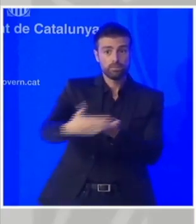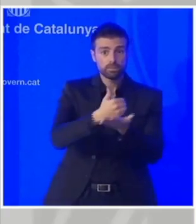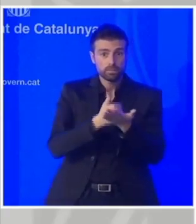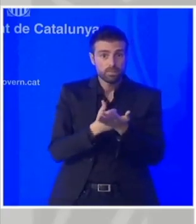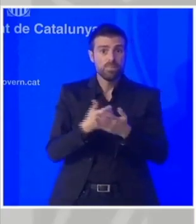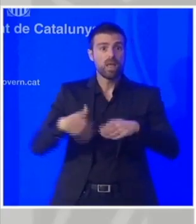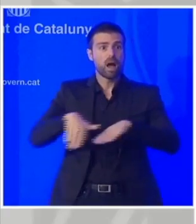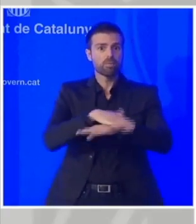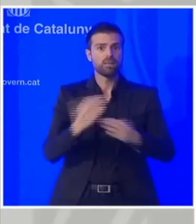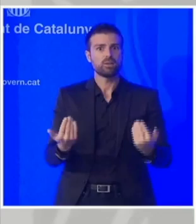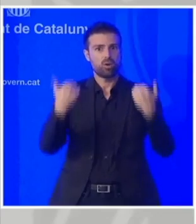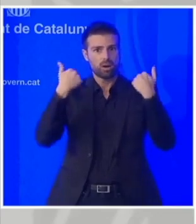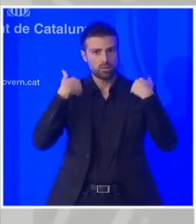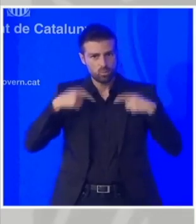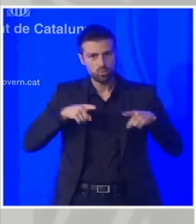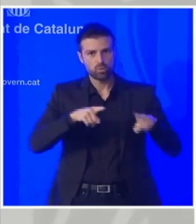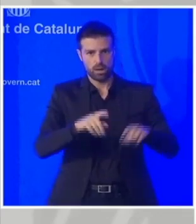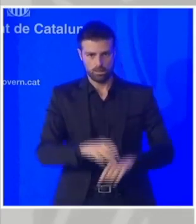que l generat.